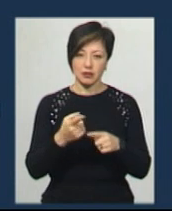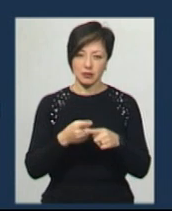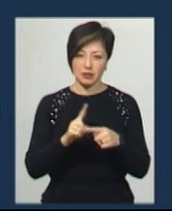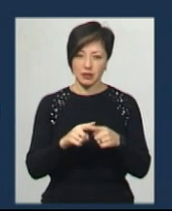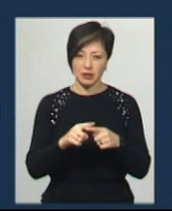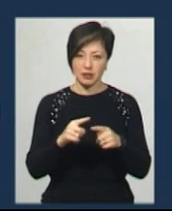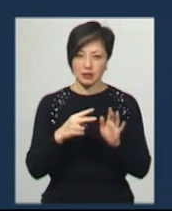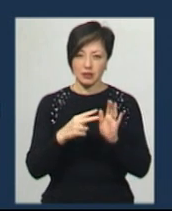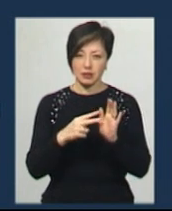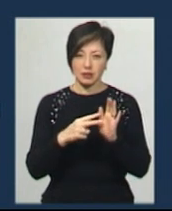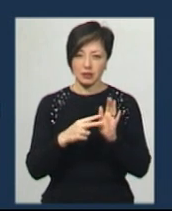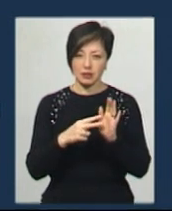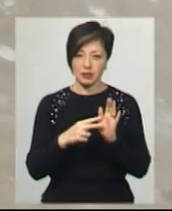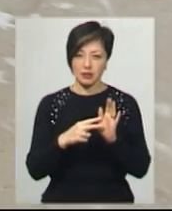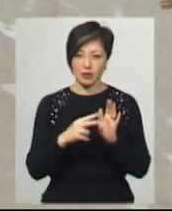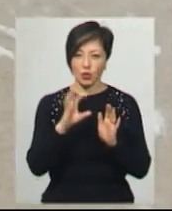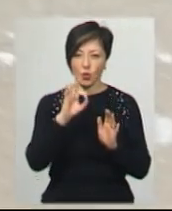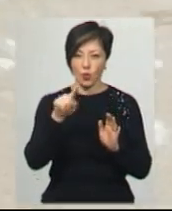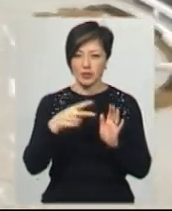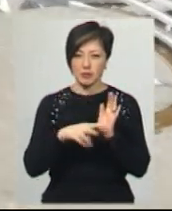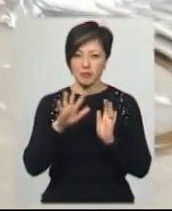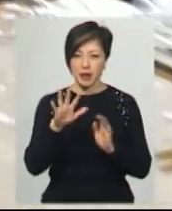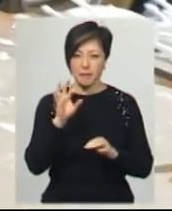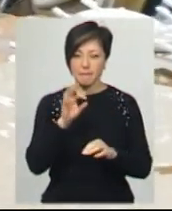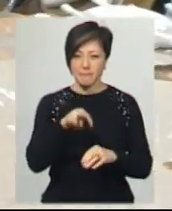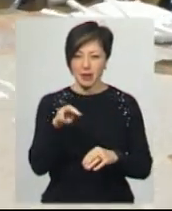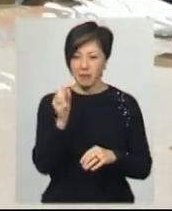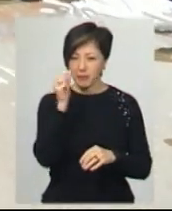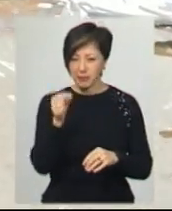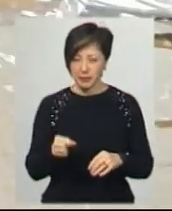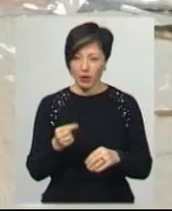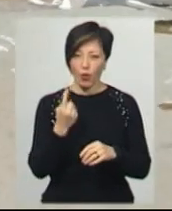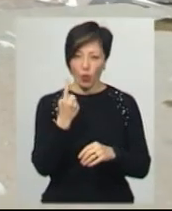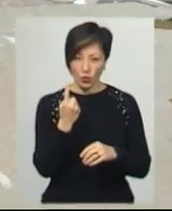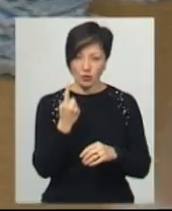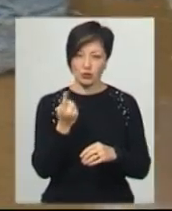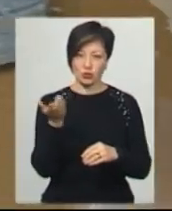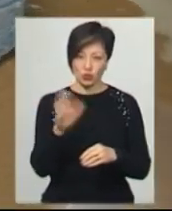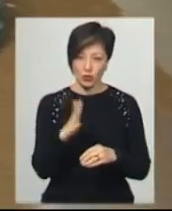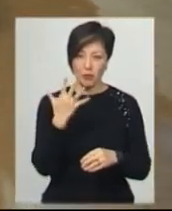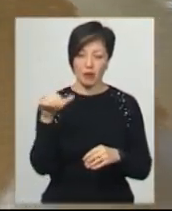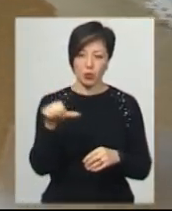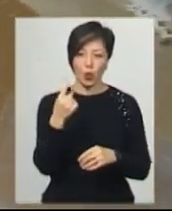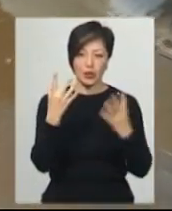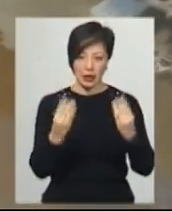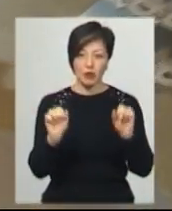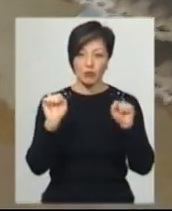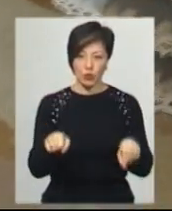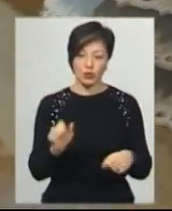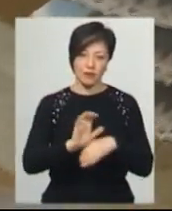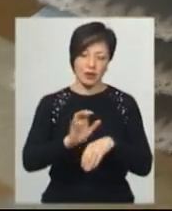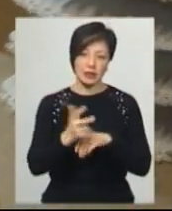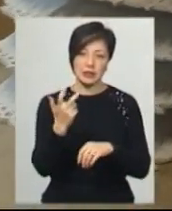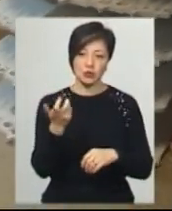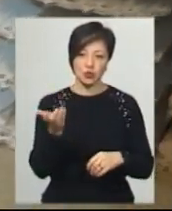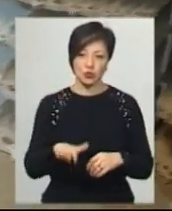його товщина, але він досить такий плотний матеріал. На виготовлення одного щитка чоловік витрачає 5 хвилин. За день, каже, може виготовити близько